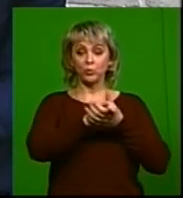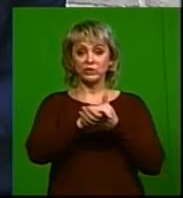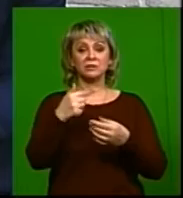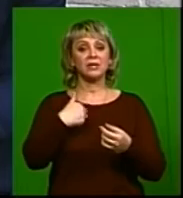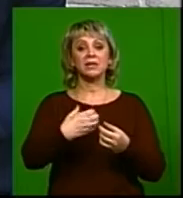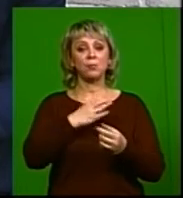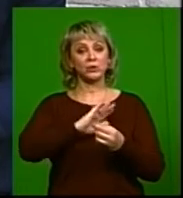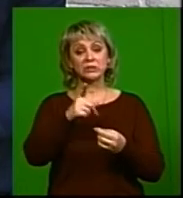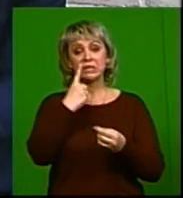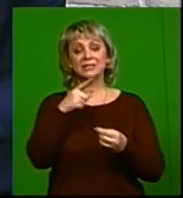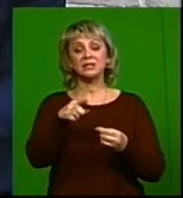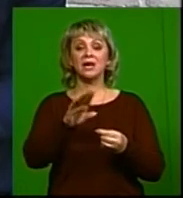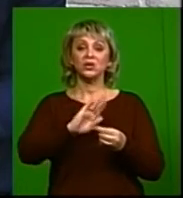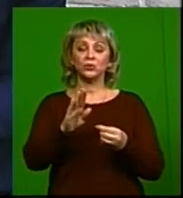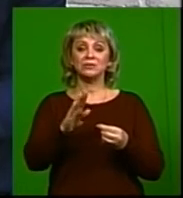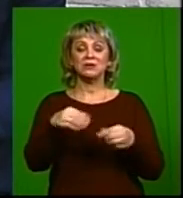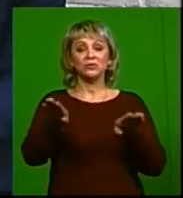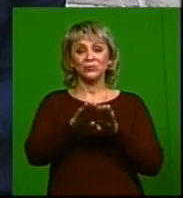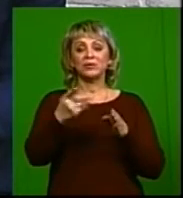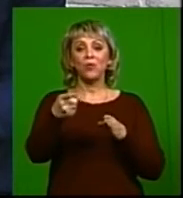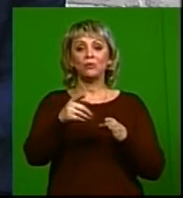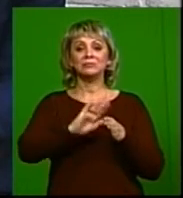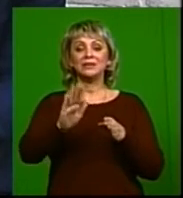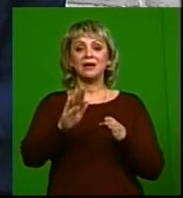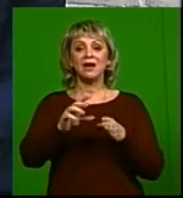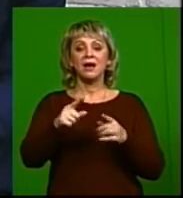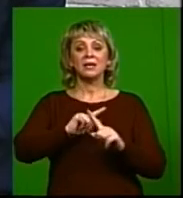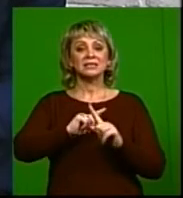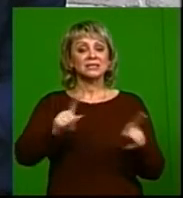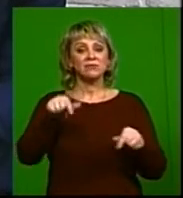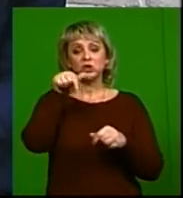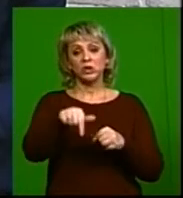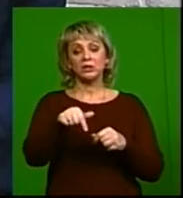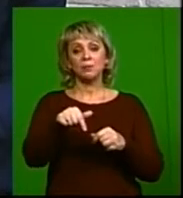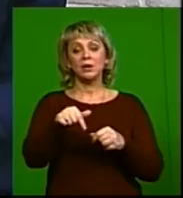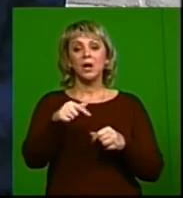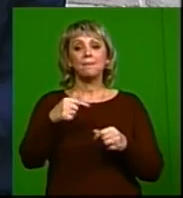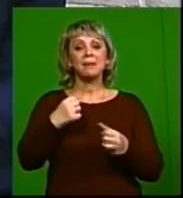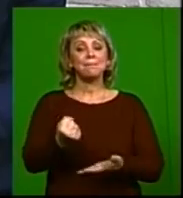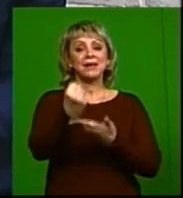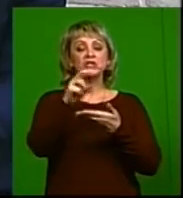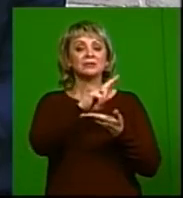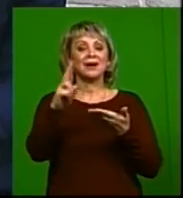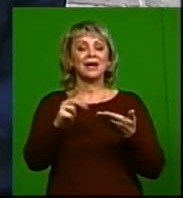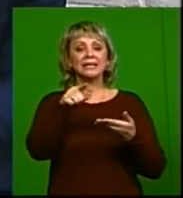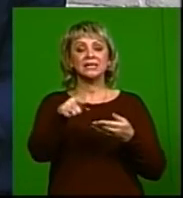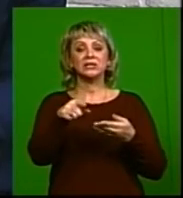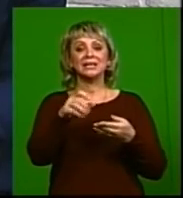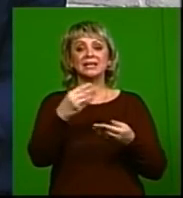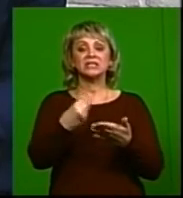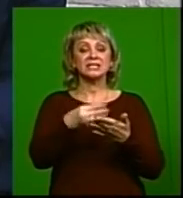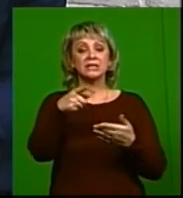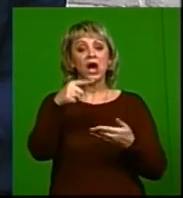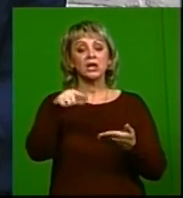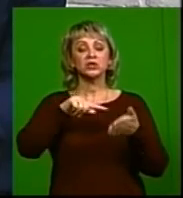назвать ханжинским несколько, не с точки зрения того, что мы не придерживаемся каких-то там исконно русских ценностей, а